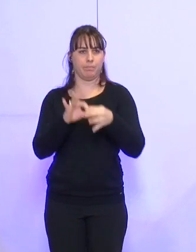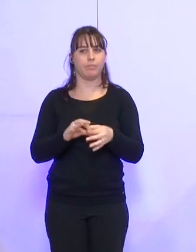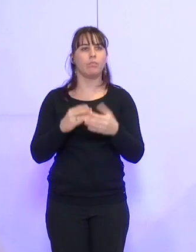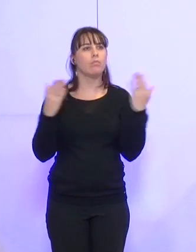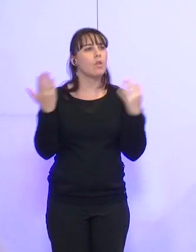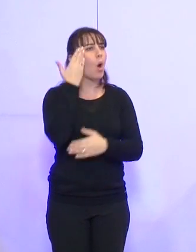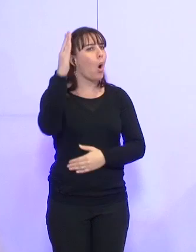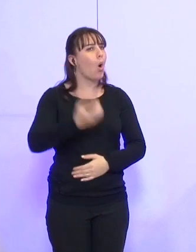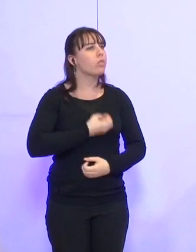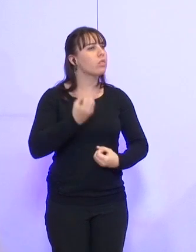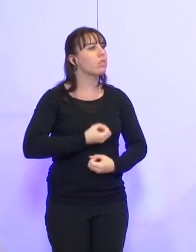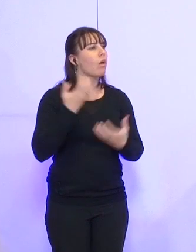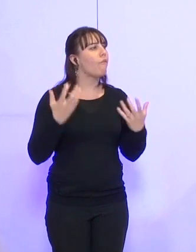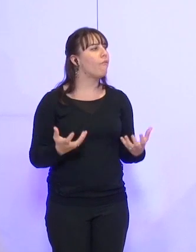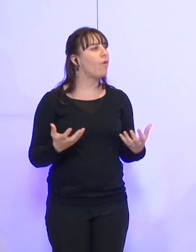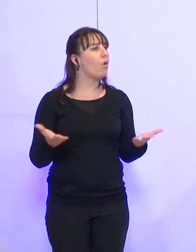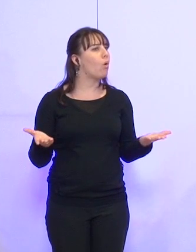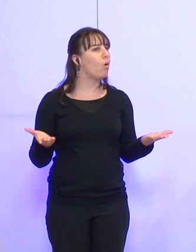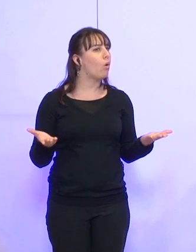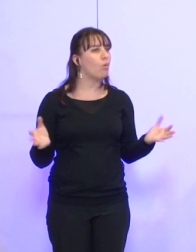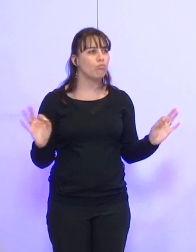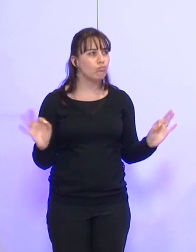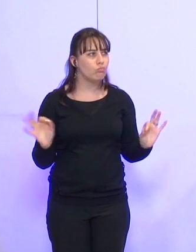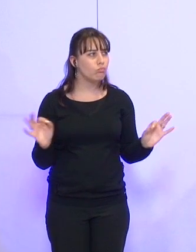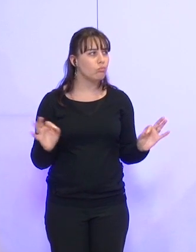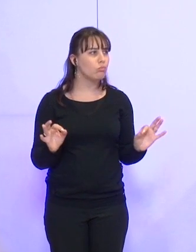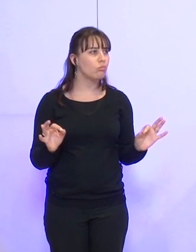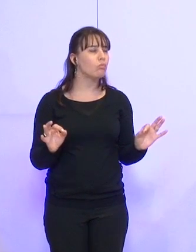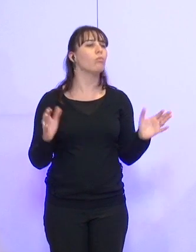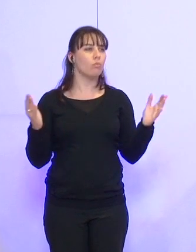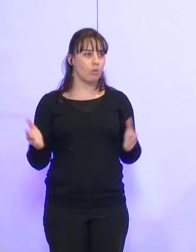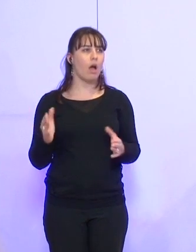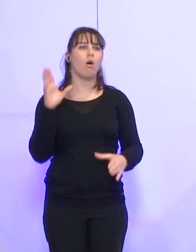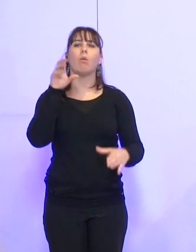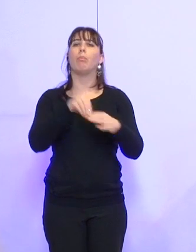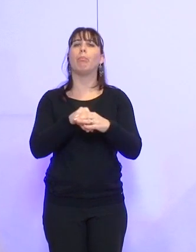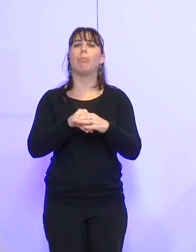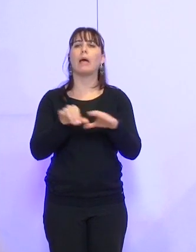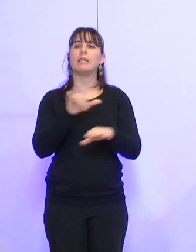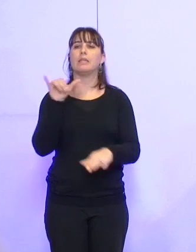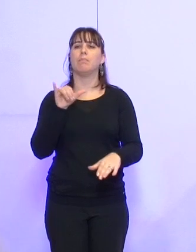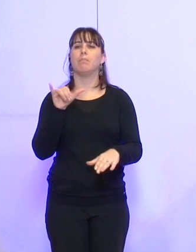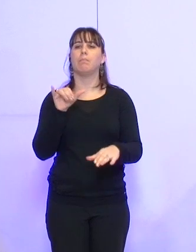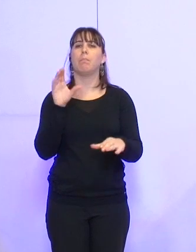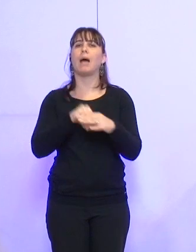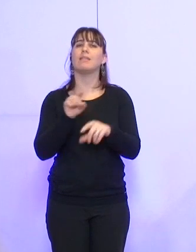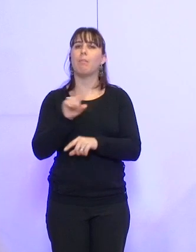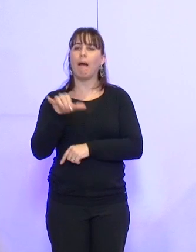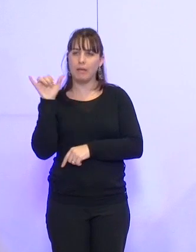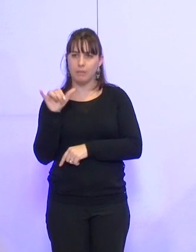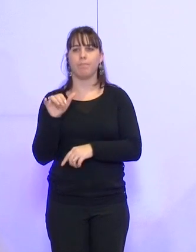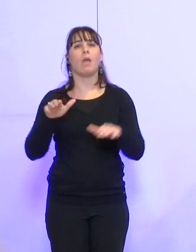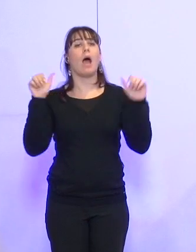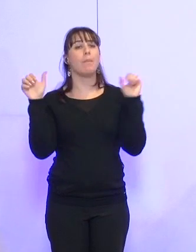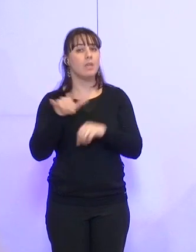d'autres prises de parole sur cette question ? Non ? Donc qui ne prend pas part au vote ? Qui s'abstient